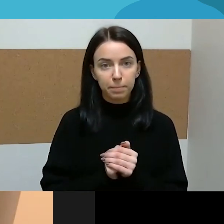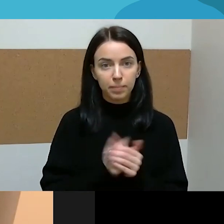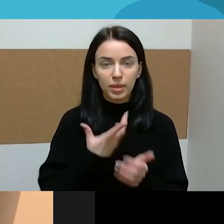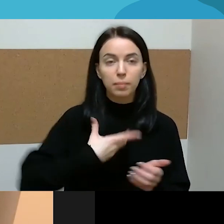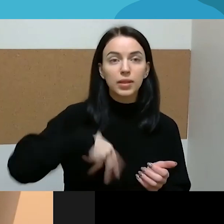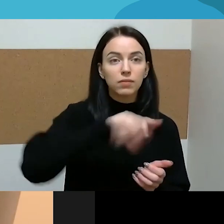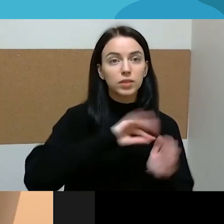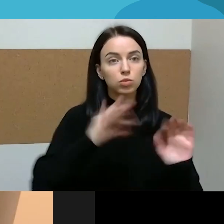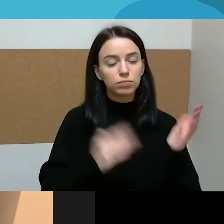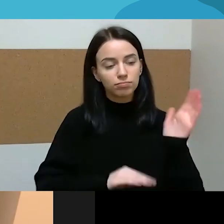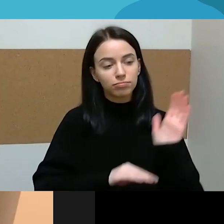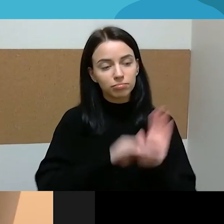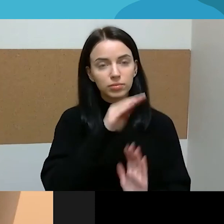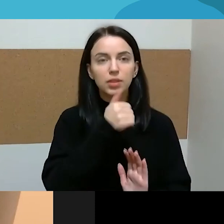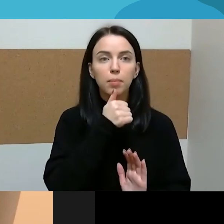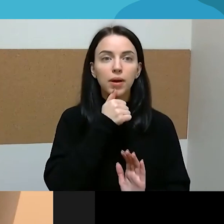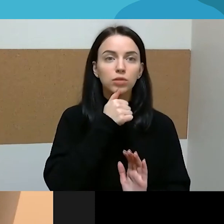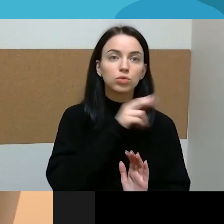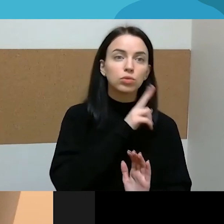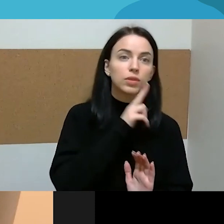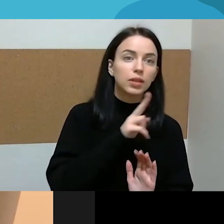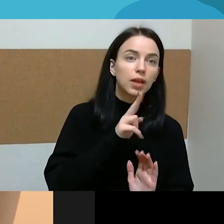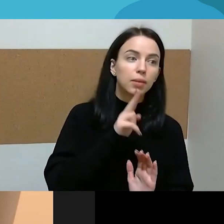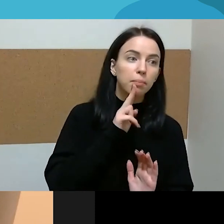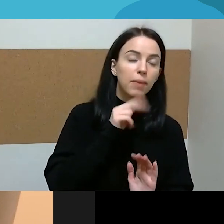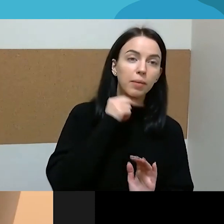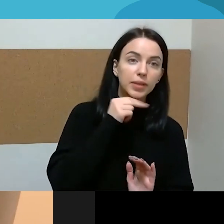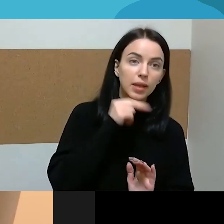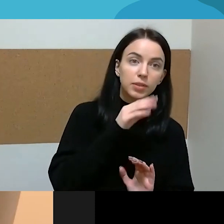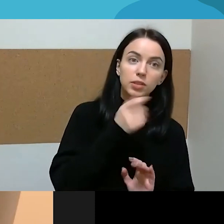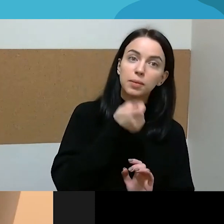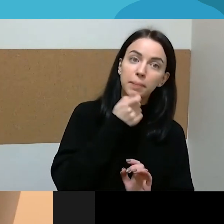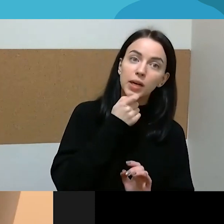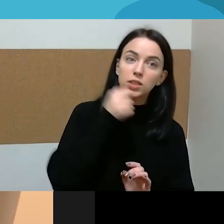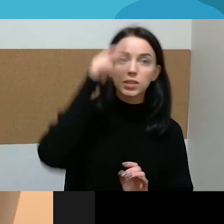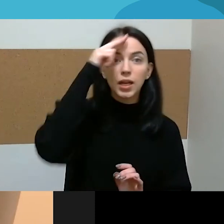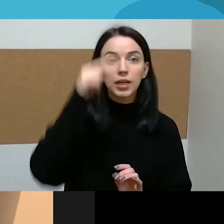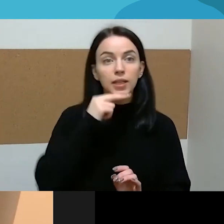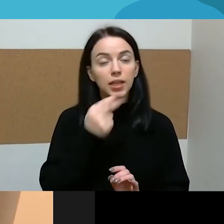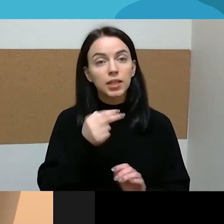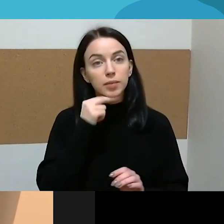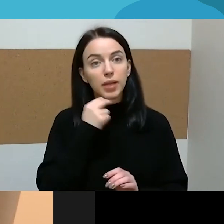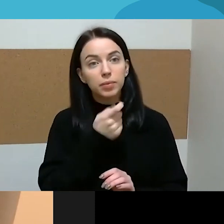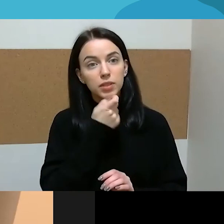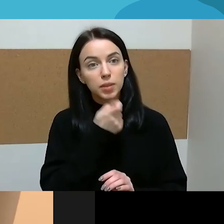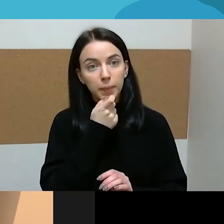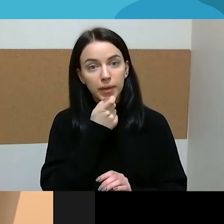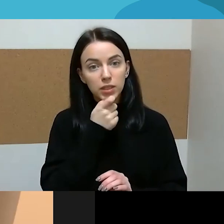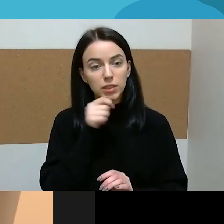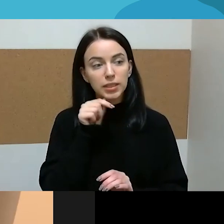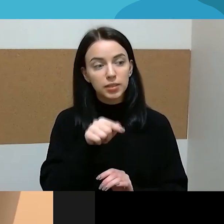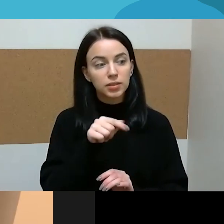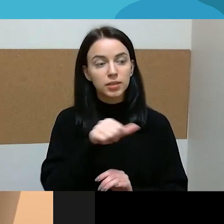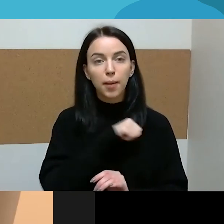dėmesio iš vieno iš tėvų ir iš abiejų tėvų, tai jisai turbūt nenori, kad jo vaikams būtų taip ir jisai turbūt dar labiau